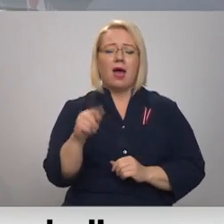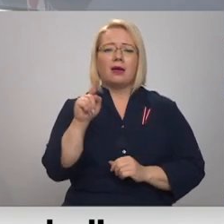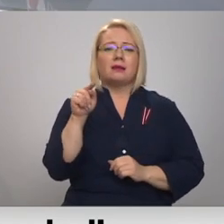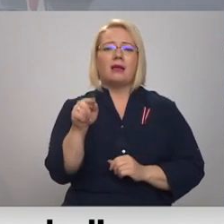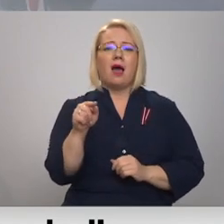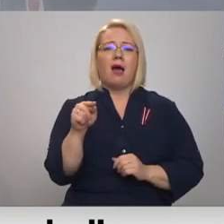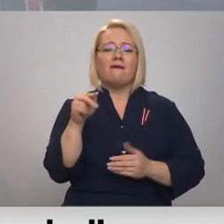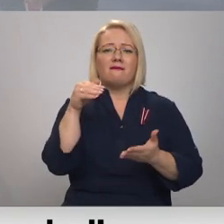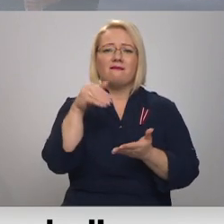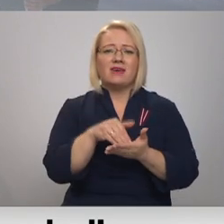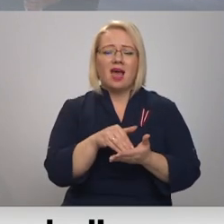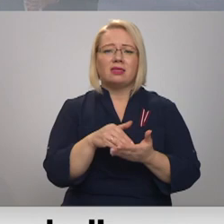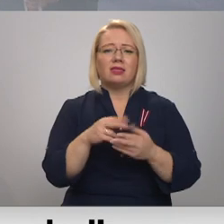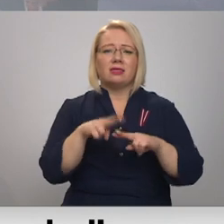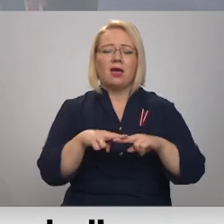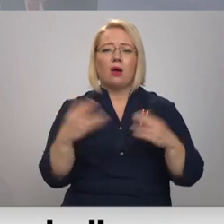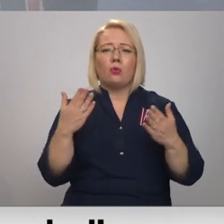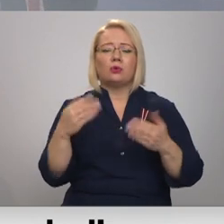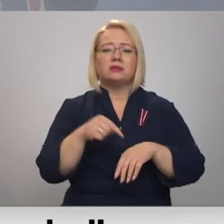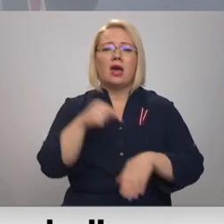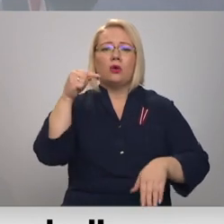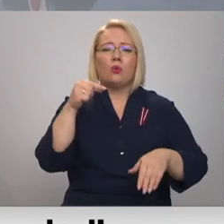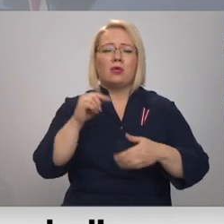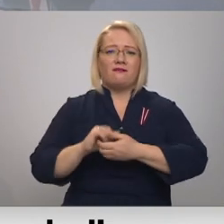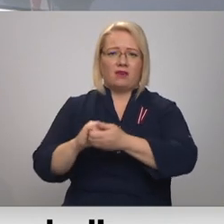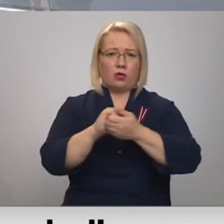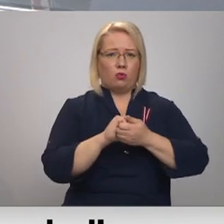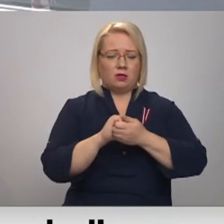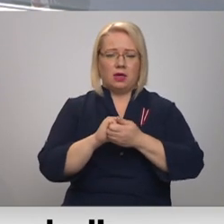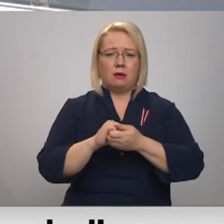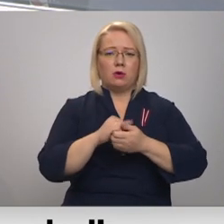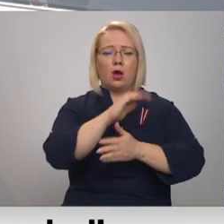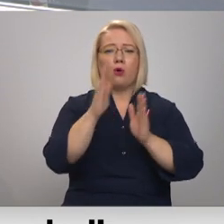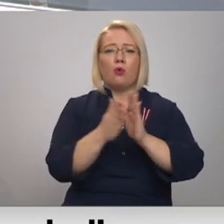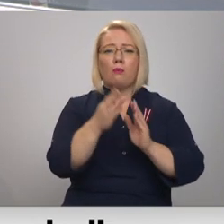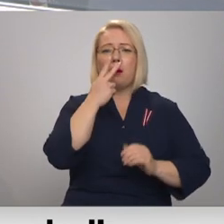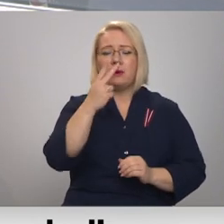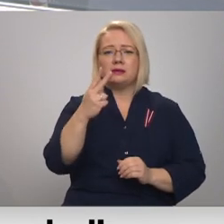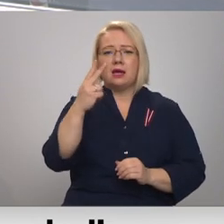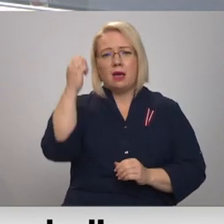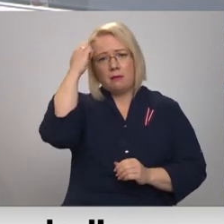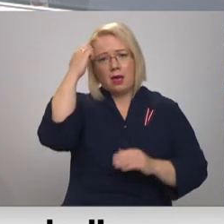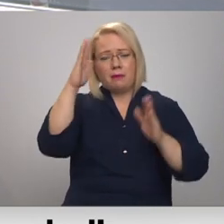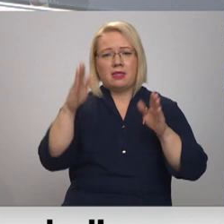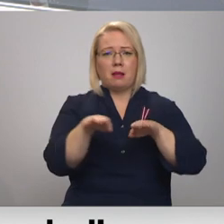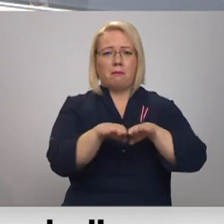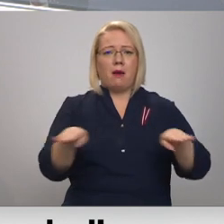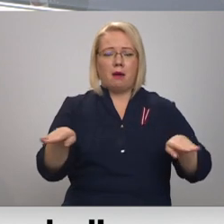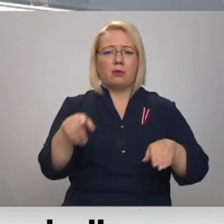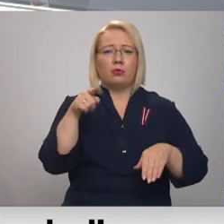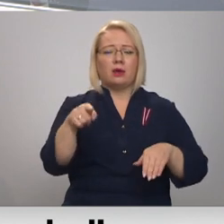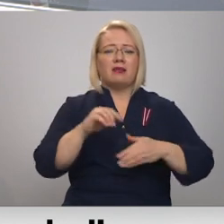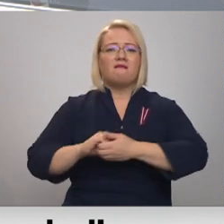vieta, kur mēs sajūtam to vienotību, jo, ja mēs pasamies uz piemniekli pamatni, tur ir vienotu